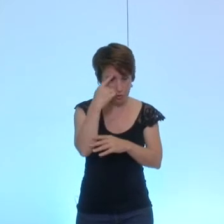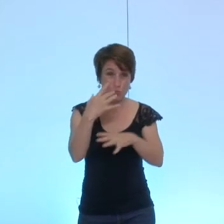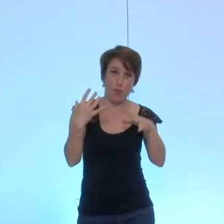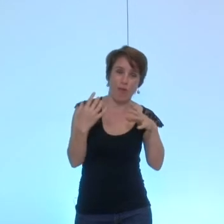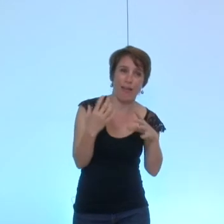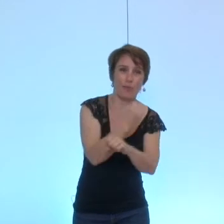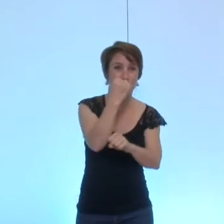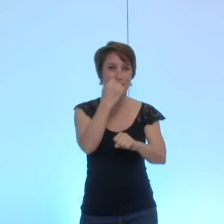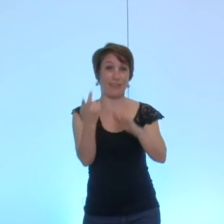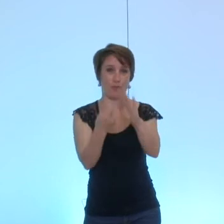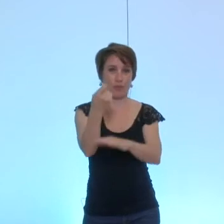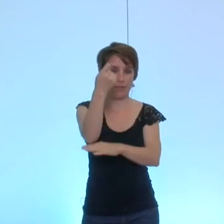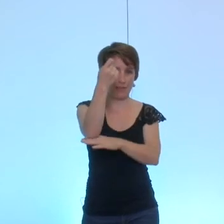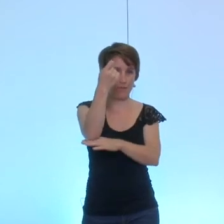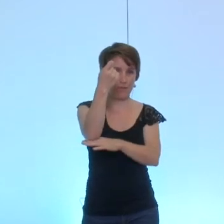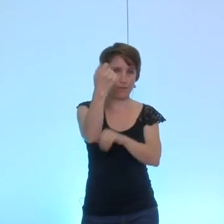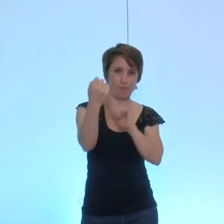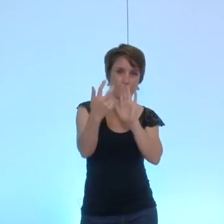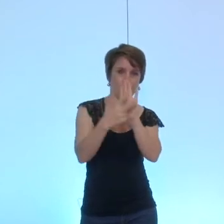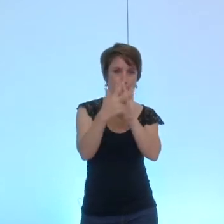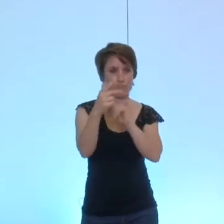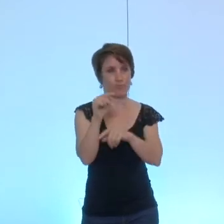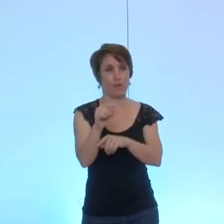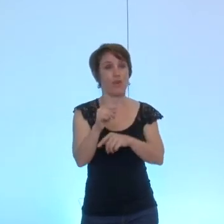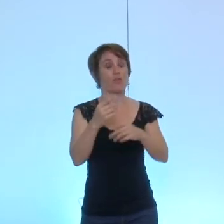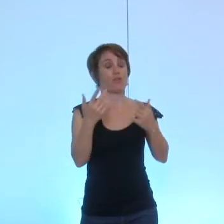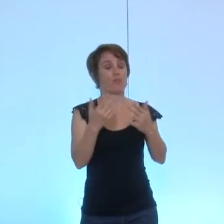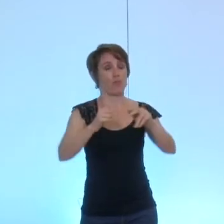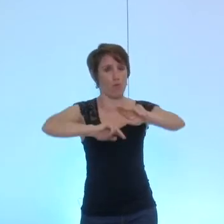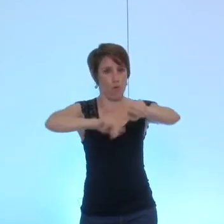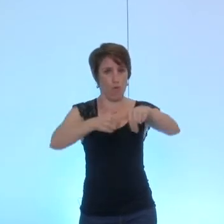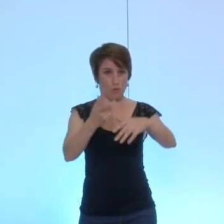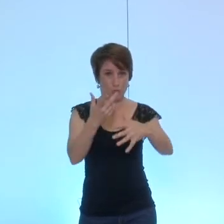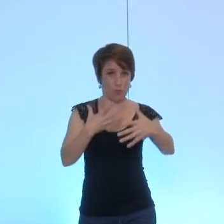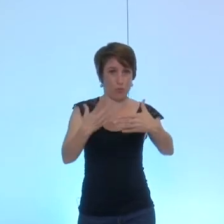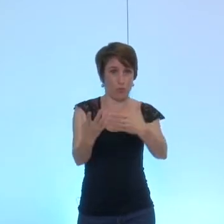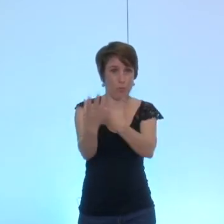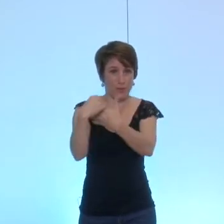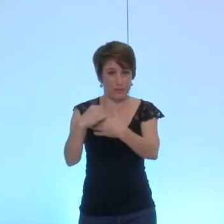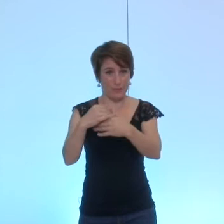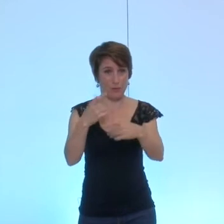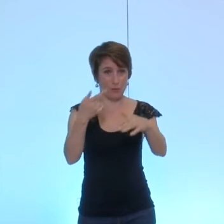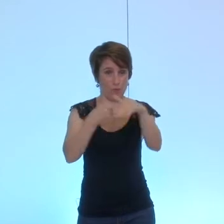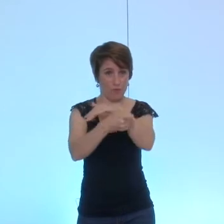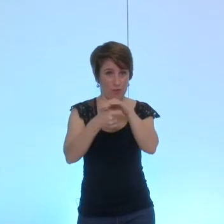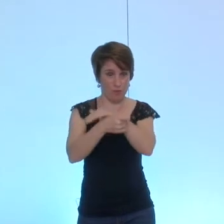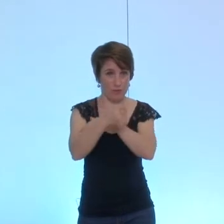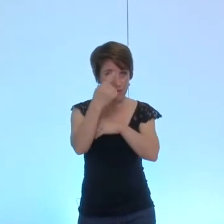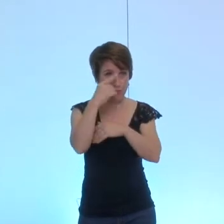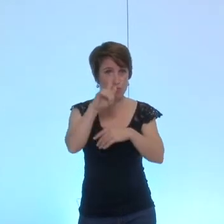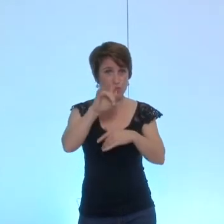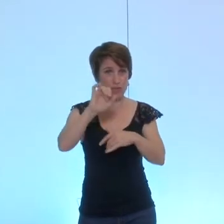éducative de la ville de Grenoble et donc une convention de participation financière au GIP groupement d'intérêt public